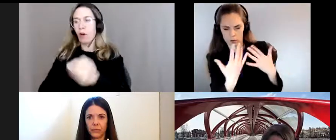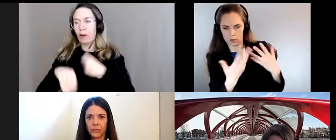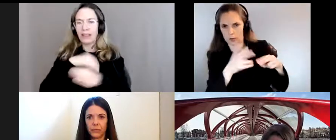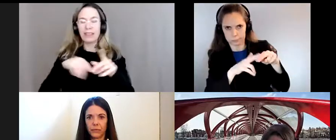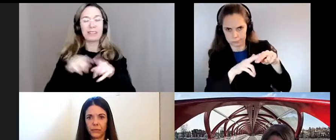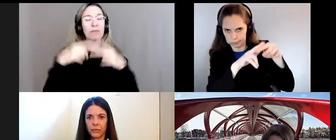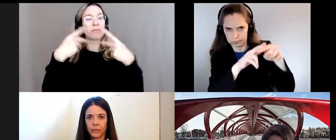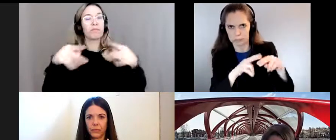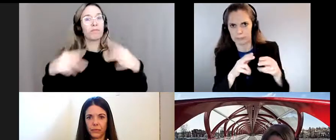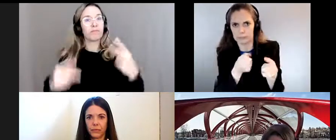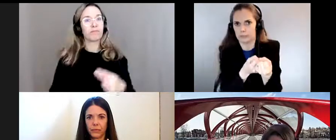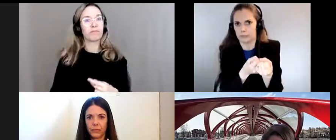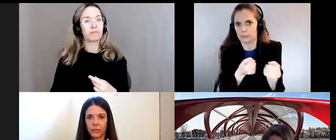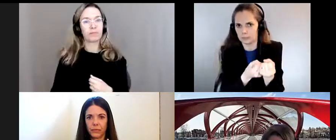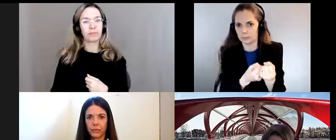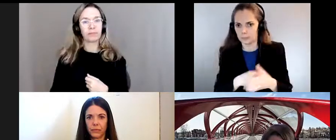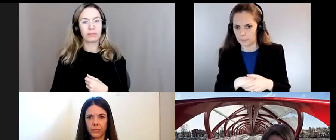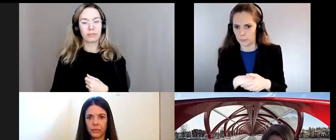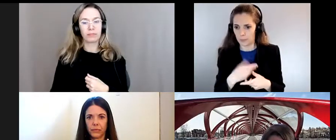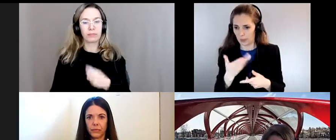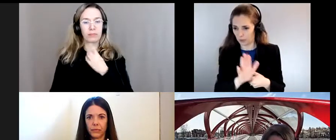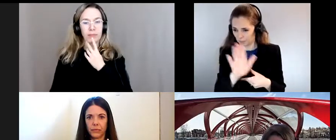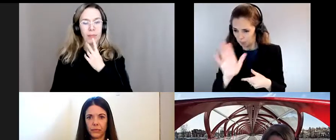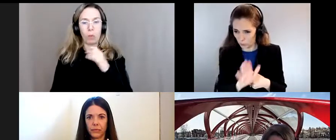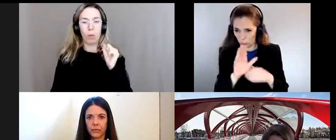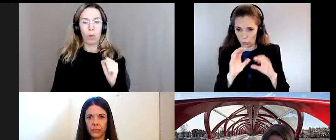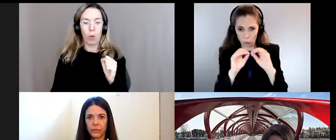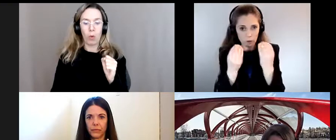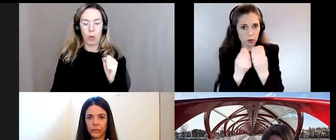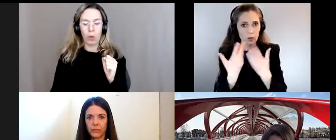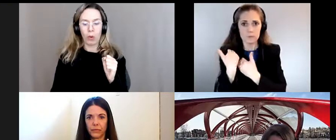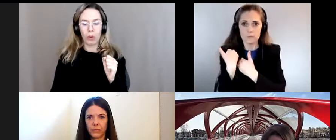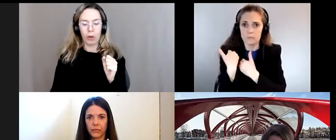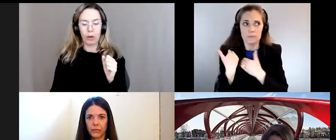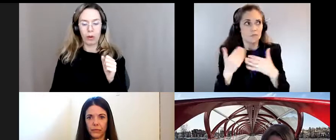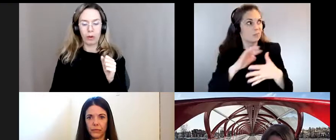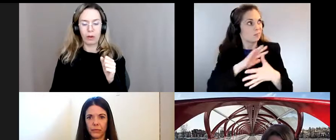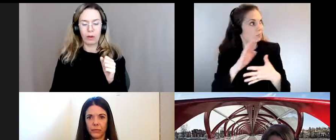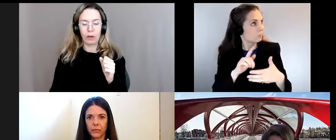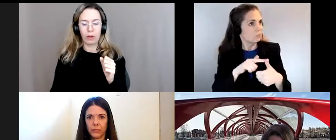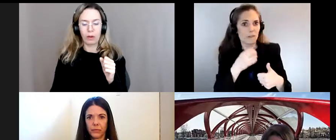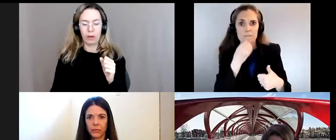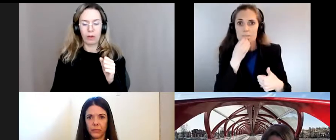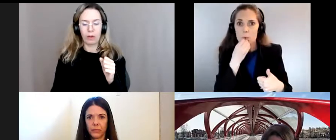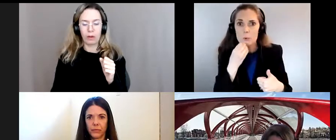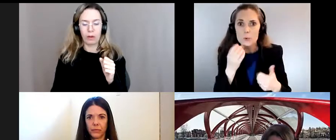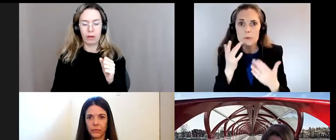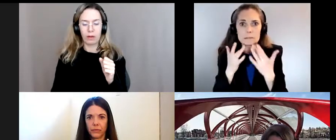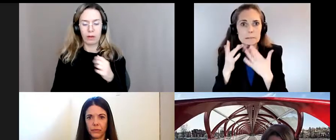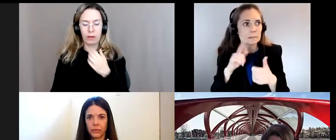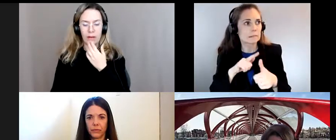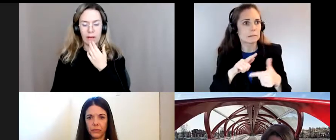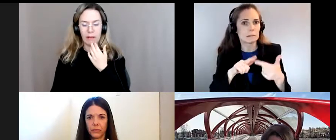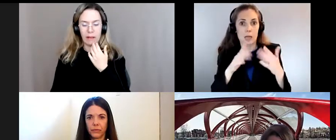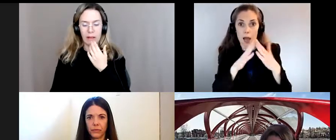les vôtres peuvent ainsi faire face à l'urgence dans son ensemble la sécurité alimentaire le